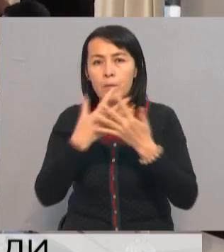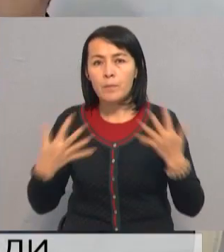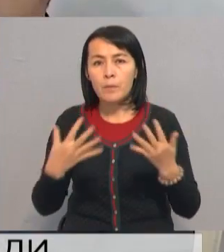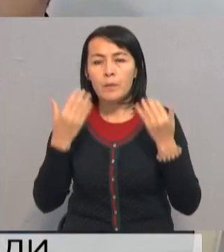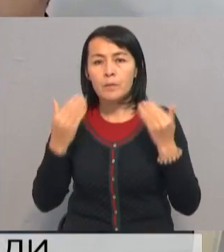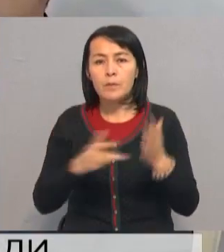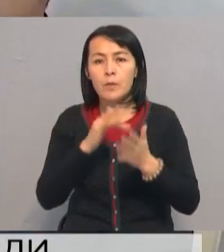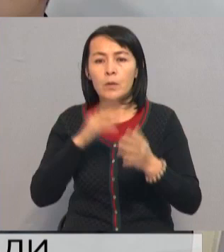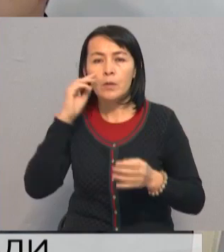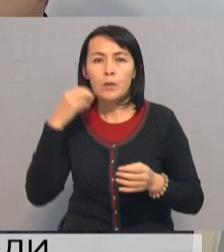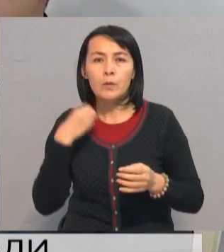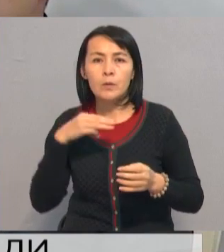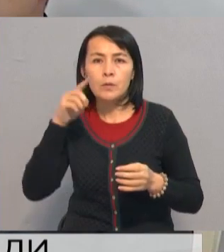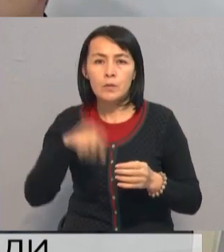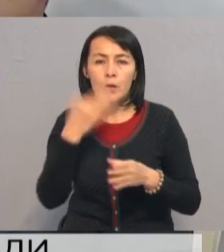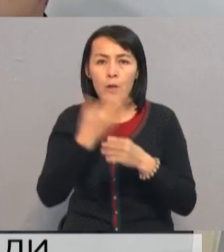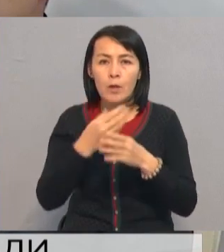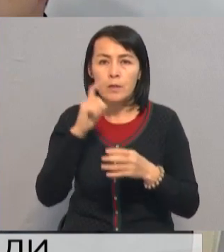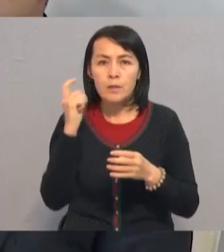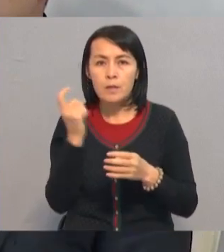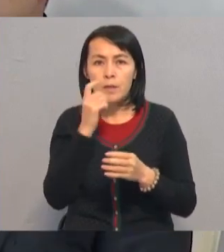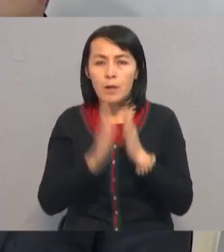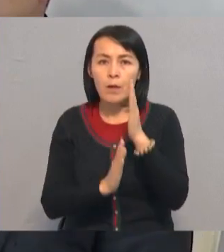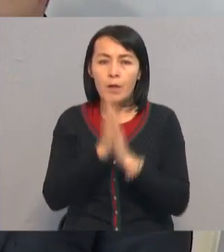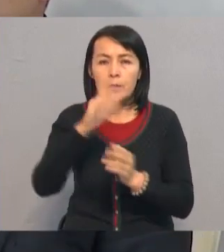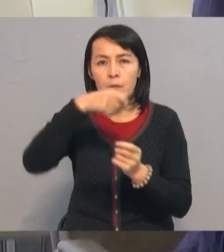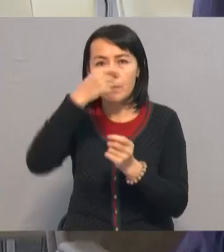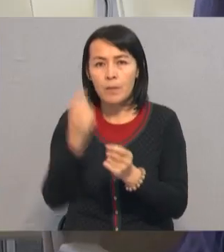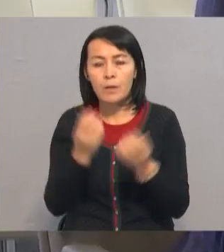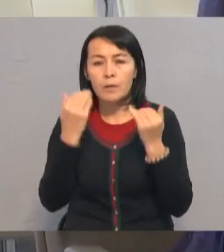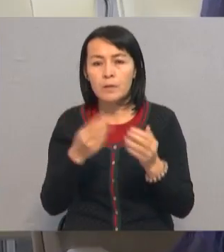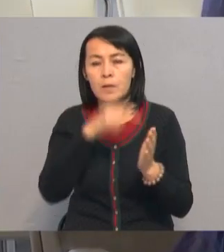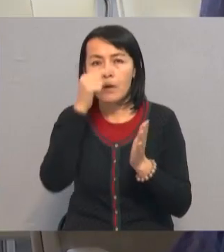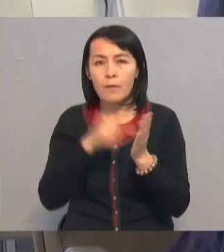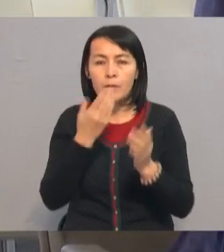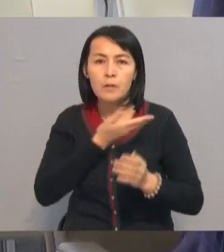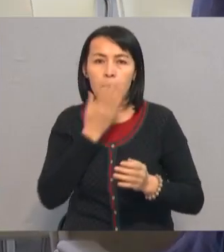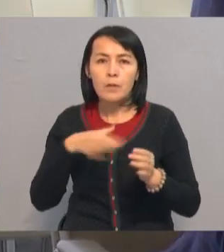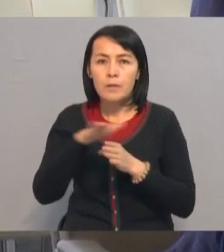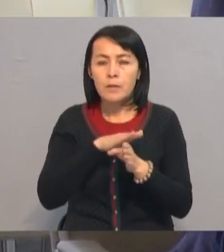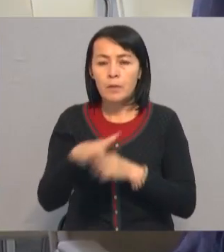пояса города Туркестан, в том числе поддержки хозяйств по выращиванию бананов. Этот вопрос изучается всесторонне.